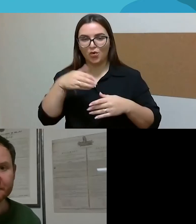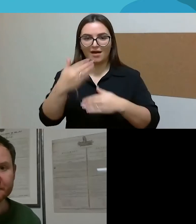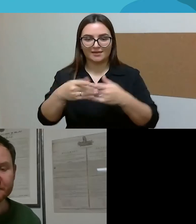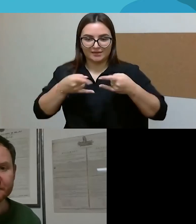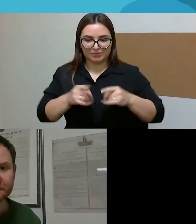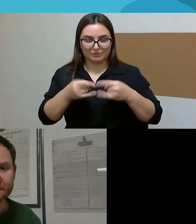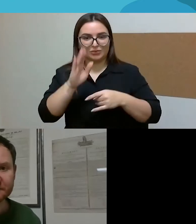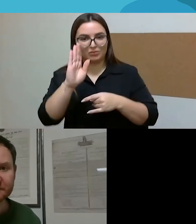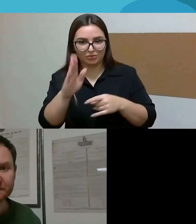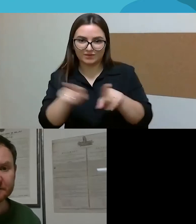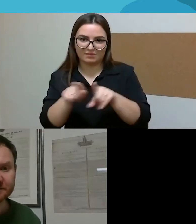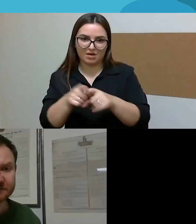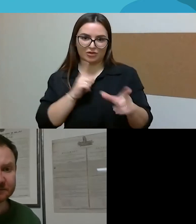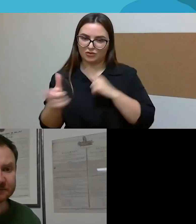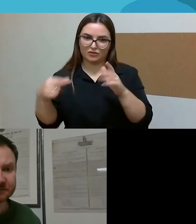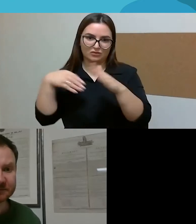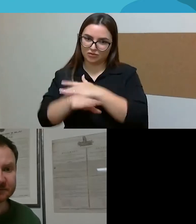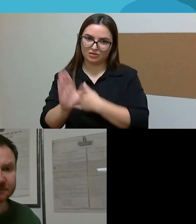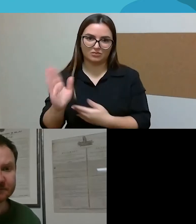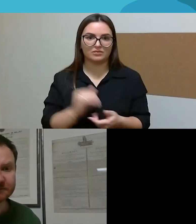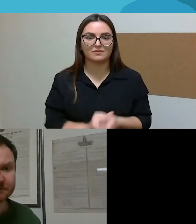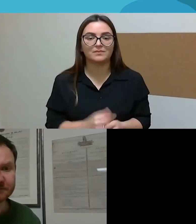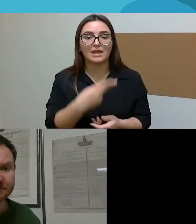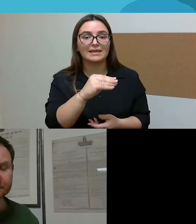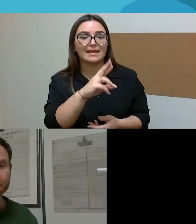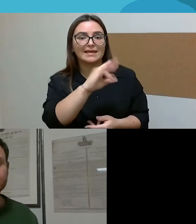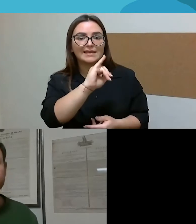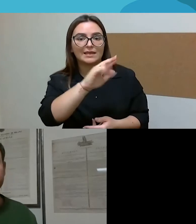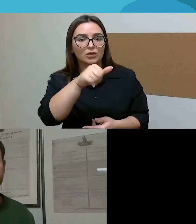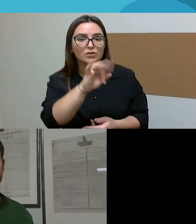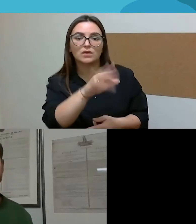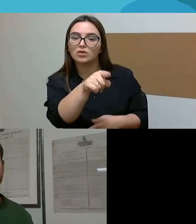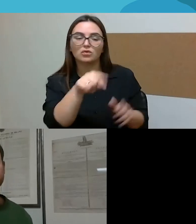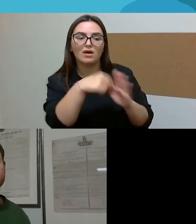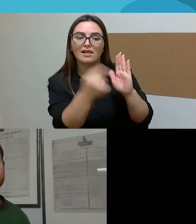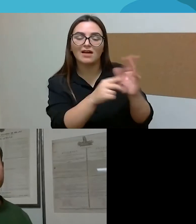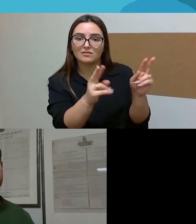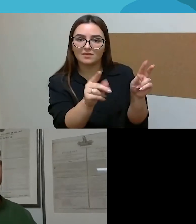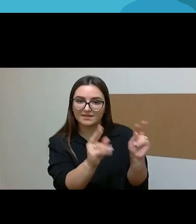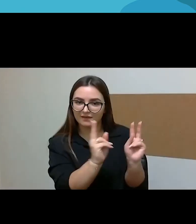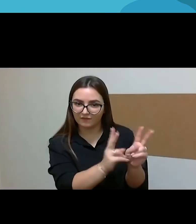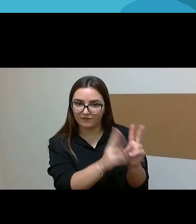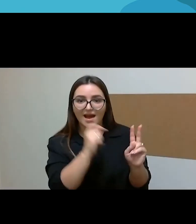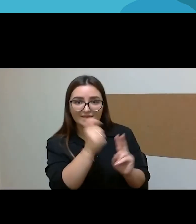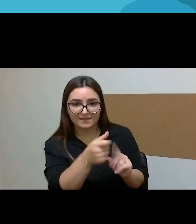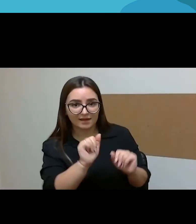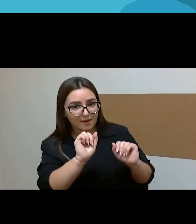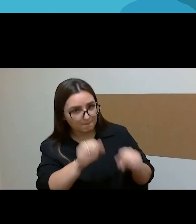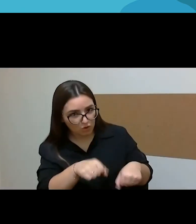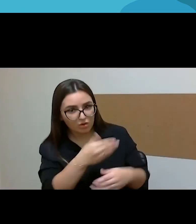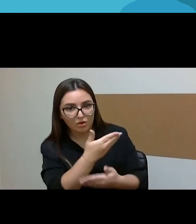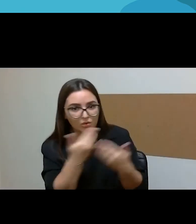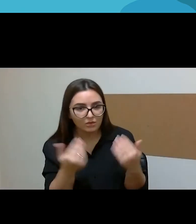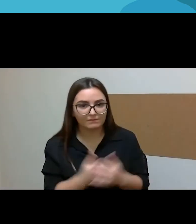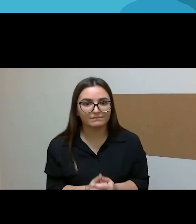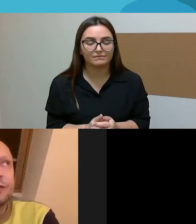Merijau, Tomai, jūs į tą patį klausimą turėtumėt ką pasakyti? Aš manau, kad mes